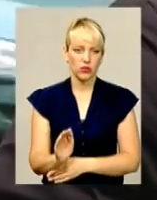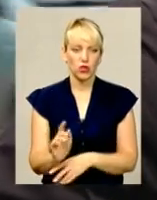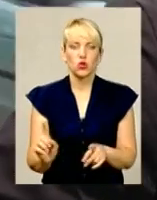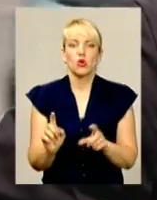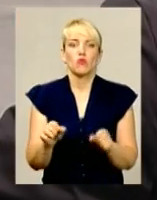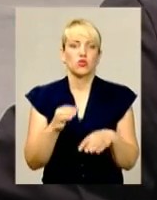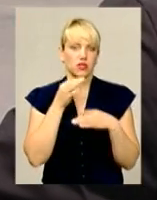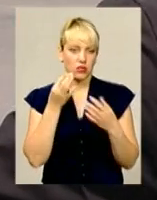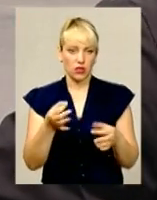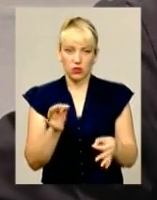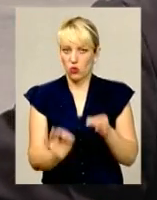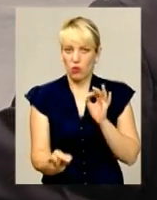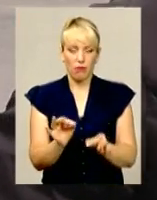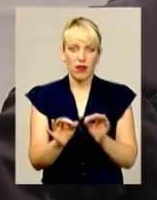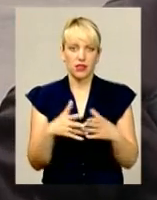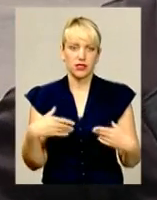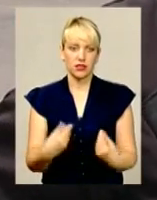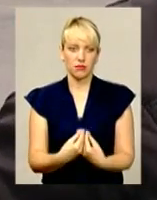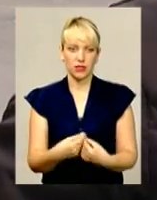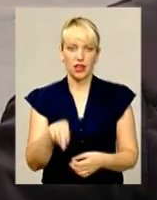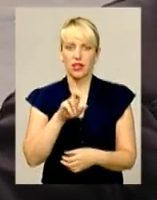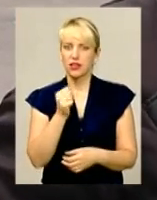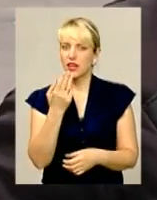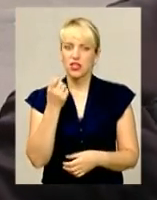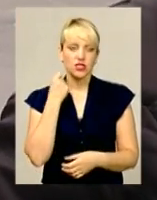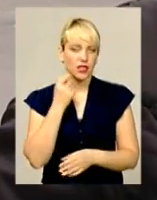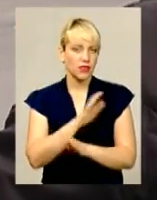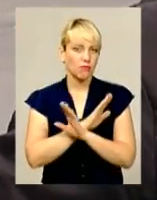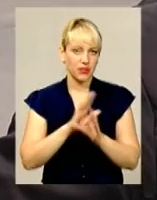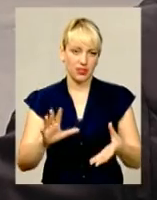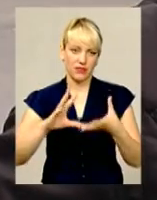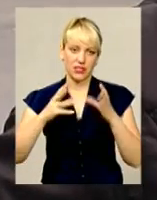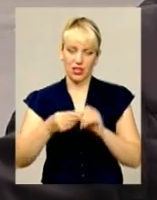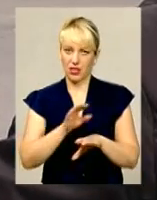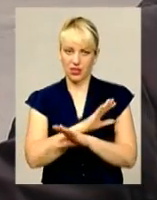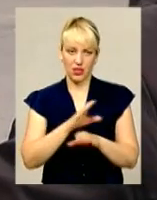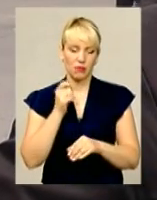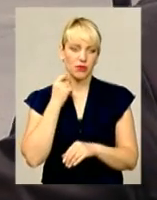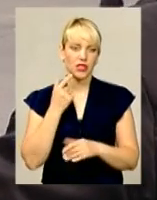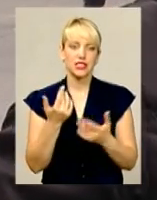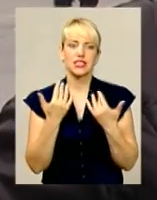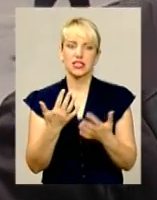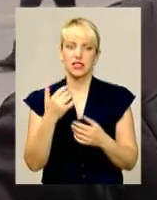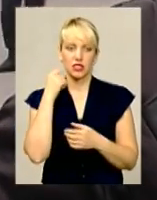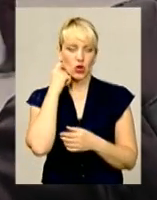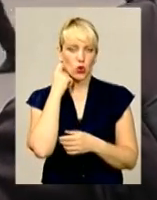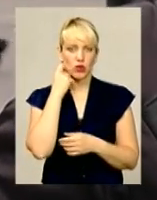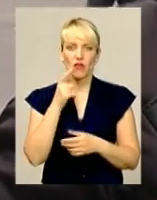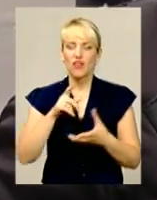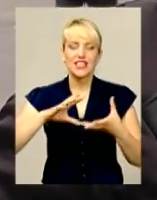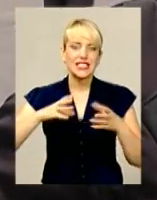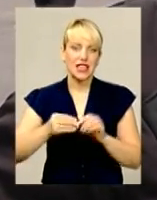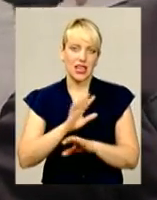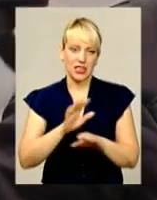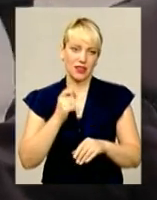Що я можу сказати, нормальна сім'я. Даша не п'є, взагалі не п'є, абсолютно. Вона вже скільки років, дуже багато років вже не п'є.